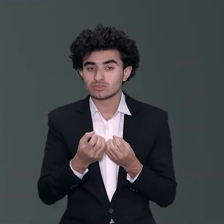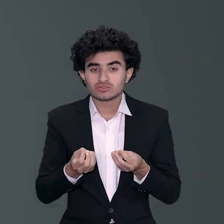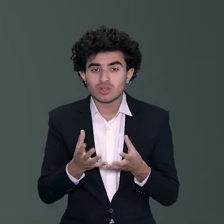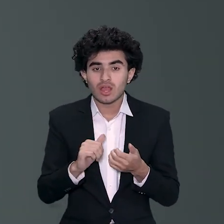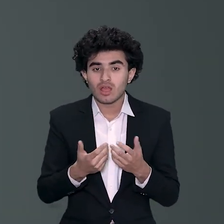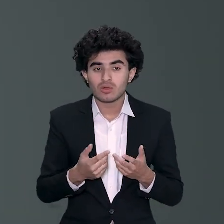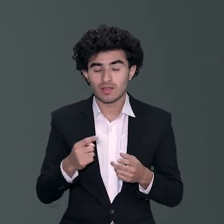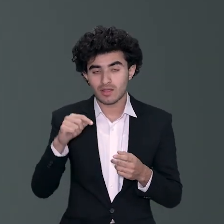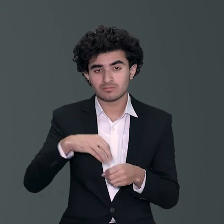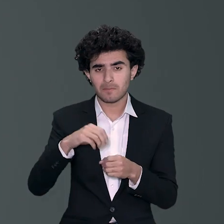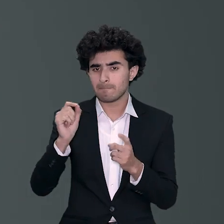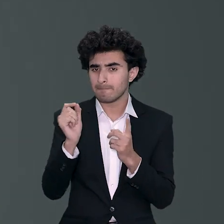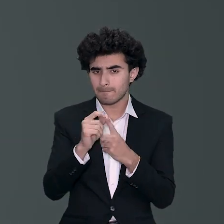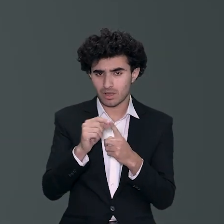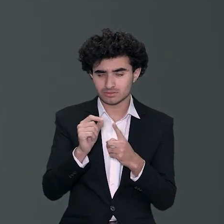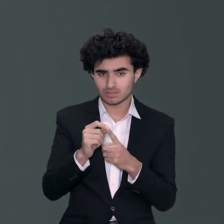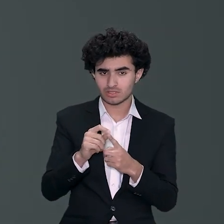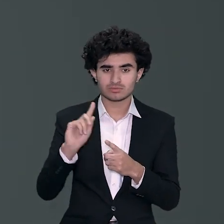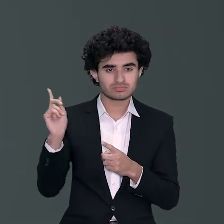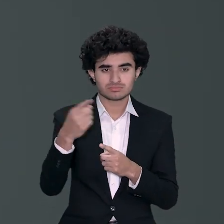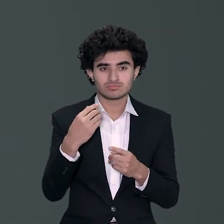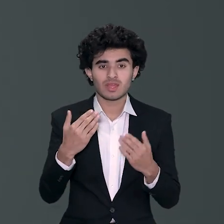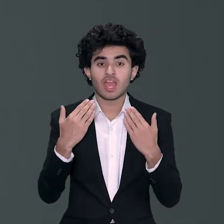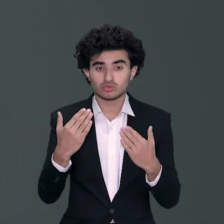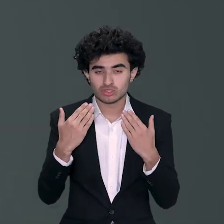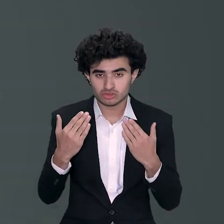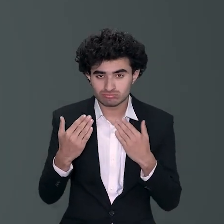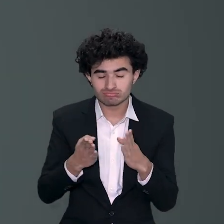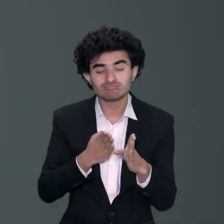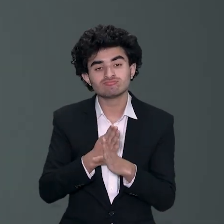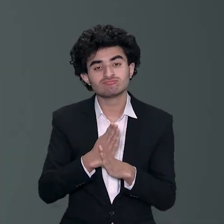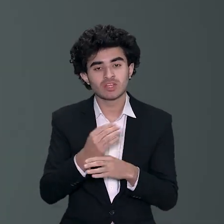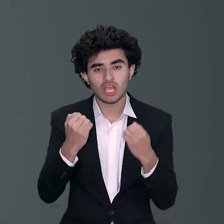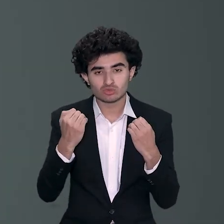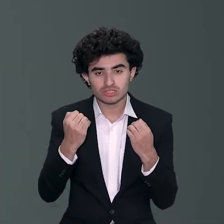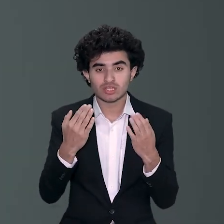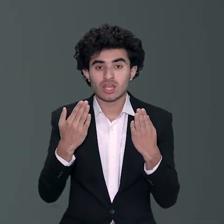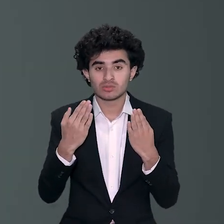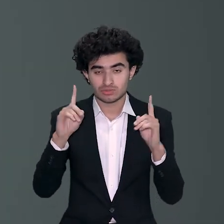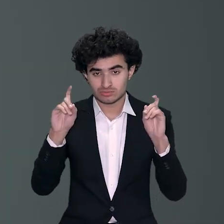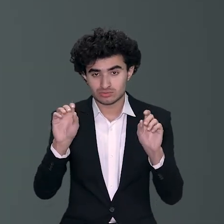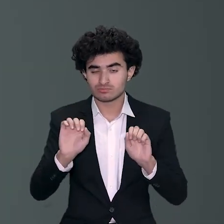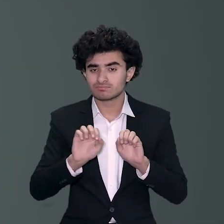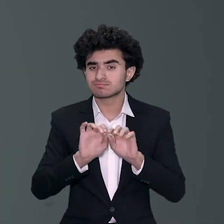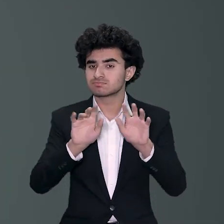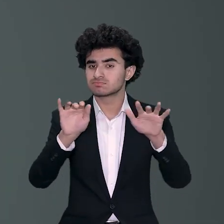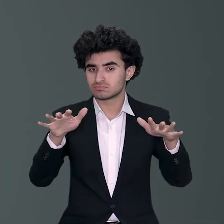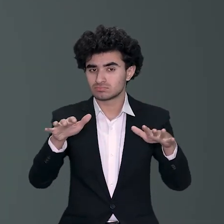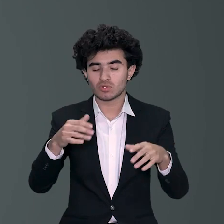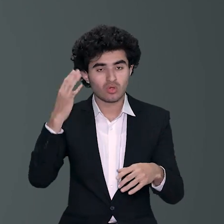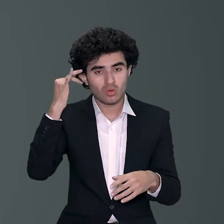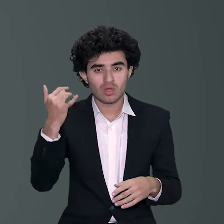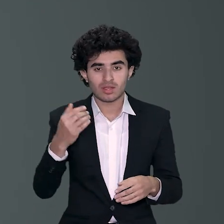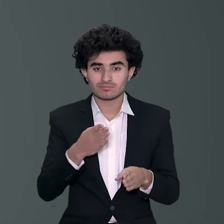بعد ایک company start کی وہ company بھی اس mission پہ start کی کہ پاکستان میں تعلیم کو فروغ دینا ہے